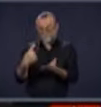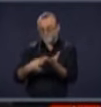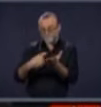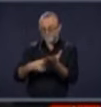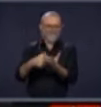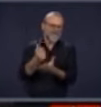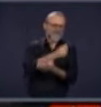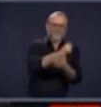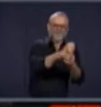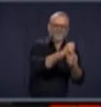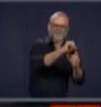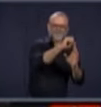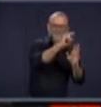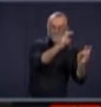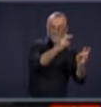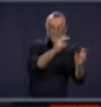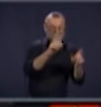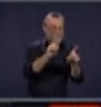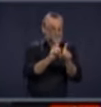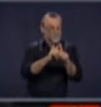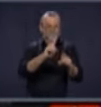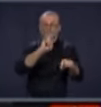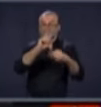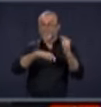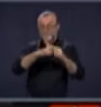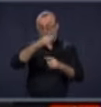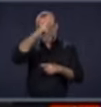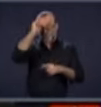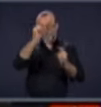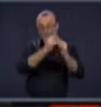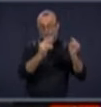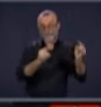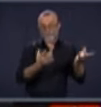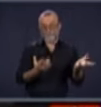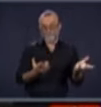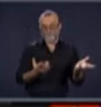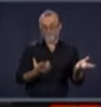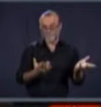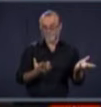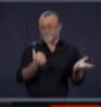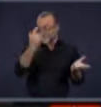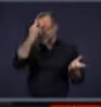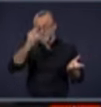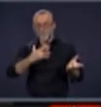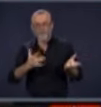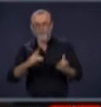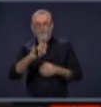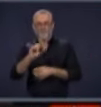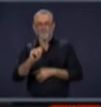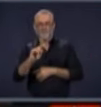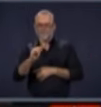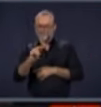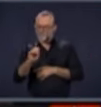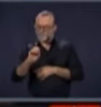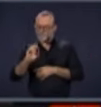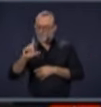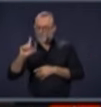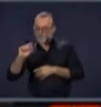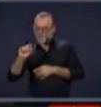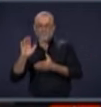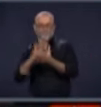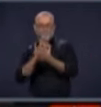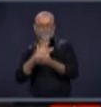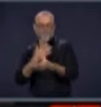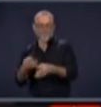un autre sujet important qu'il faudra aborder bientôt, c'est les camps d'été, parce que, généralement, les écoles ferment après